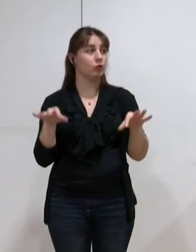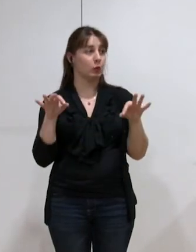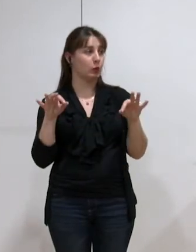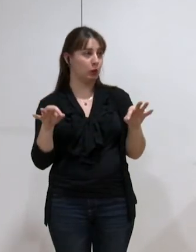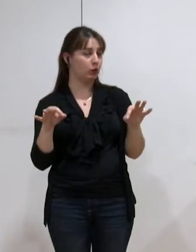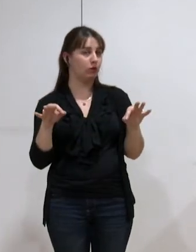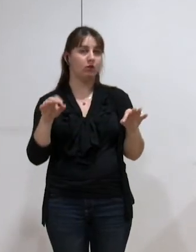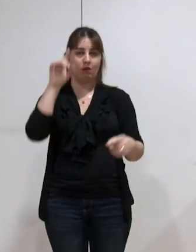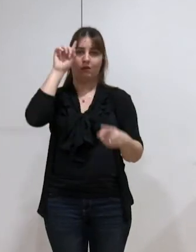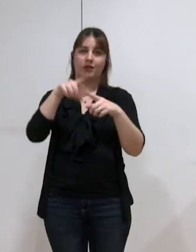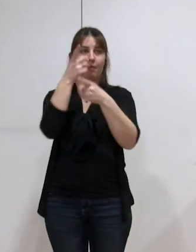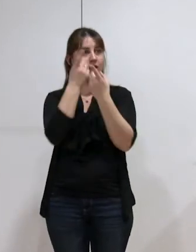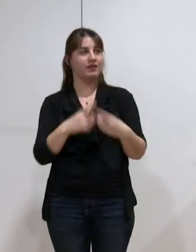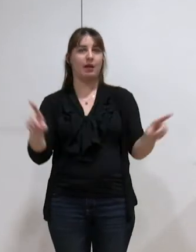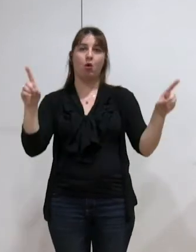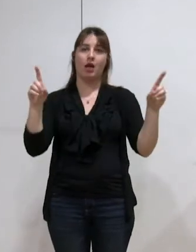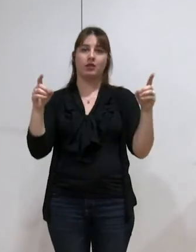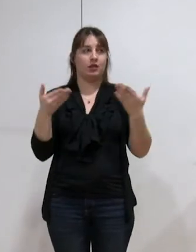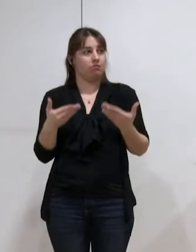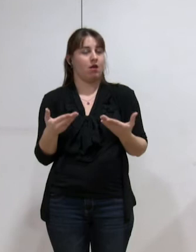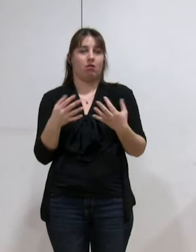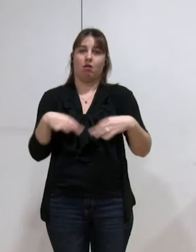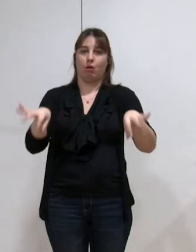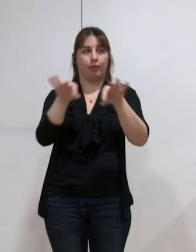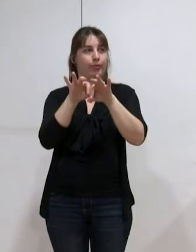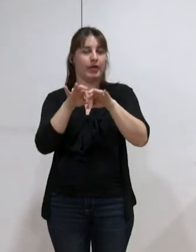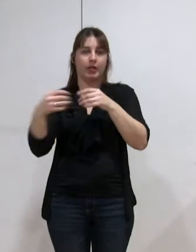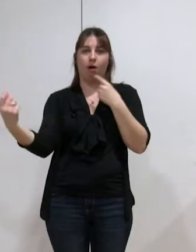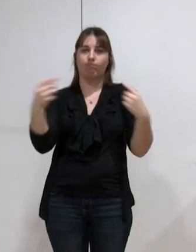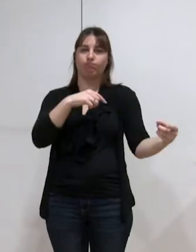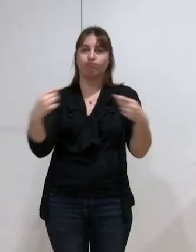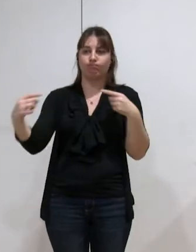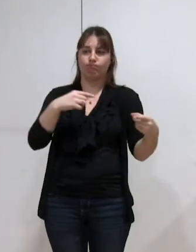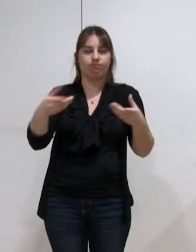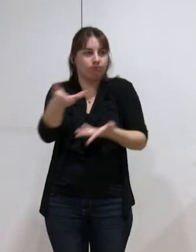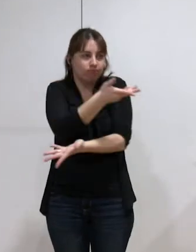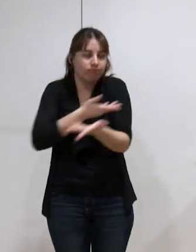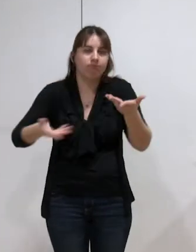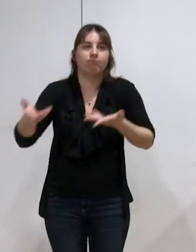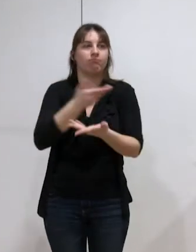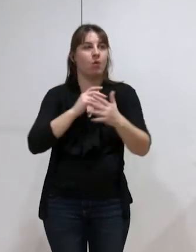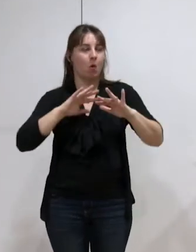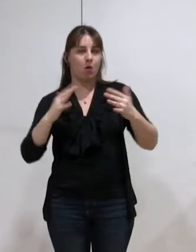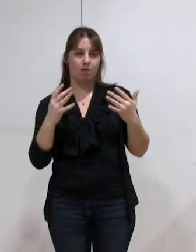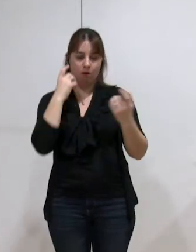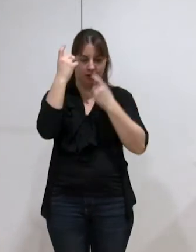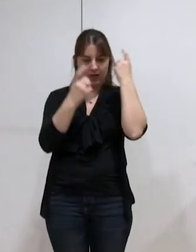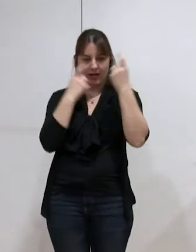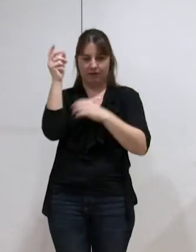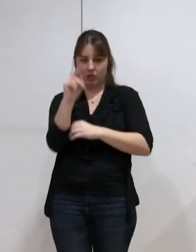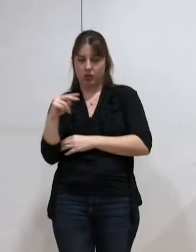centrales de nos démocraties modernes, de débattre du meilleur échelon pour